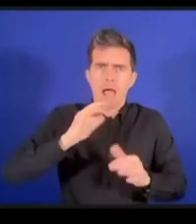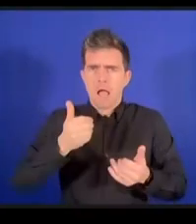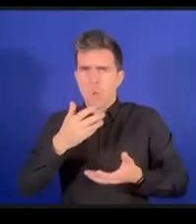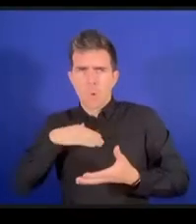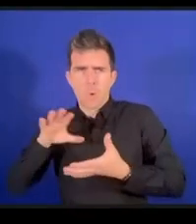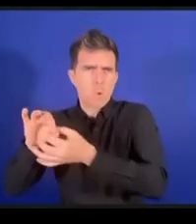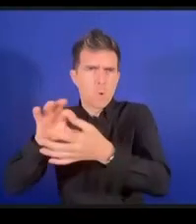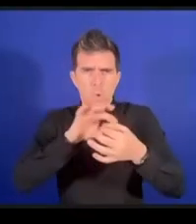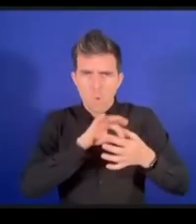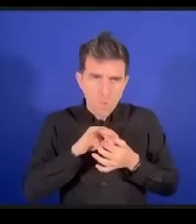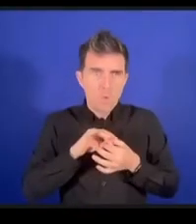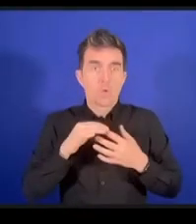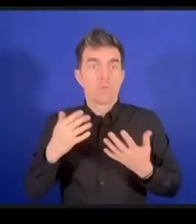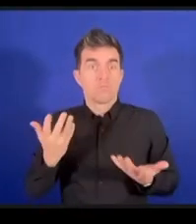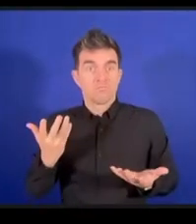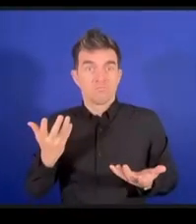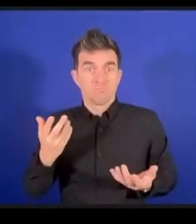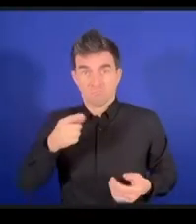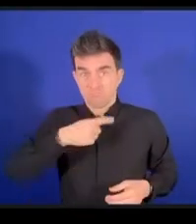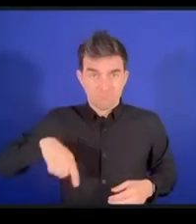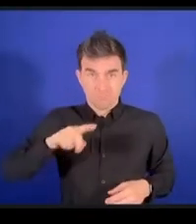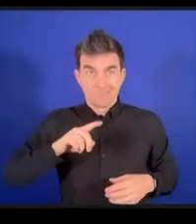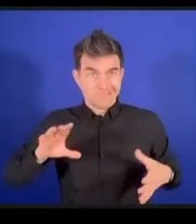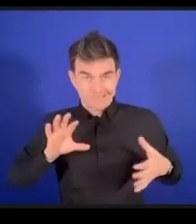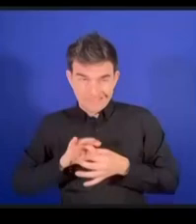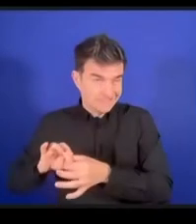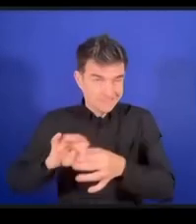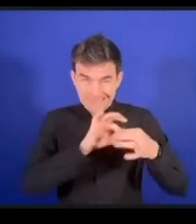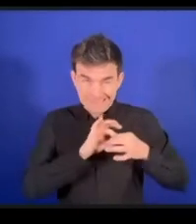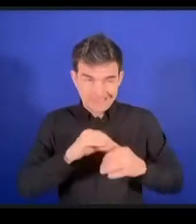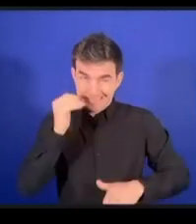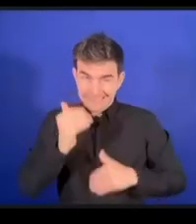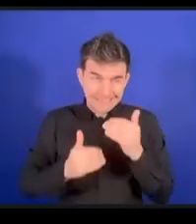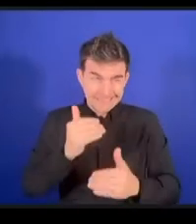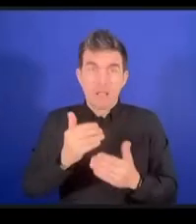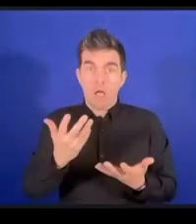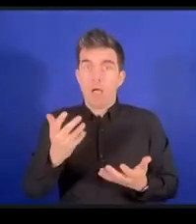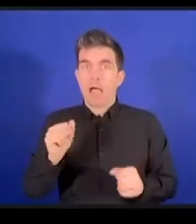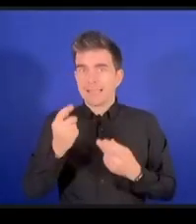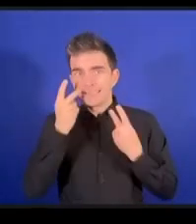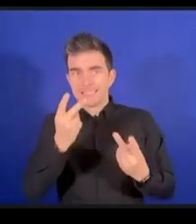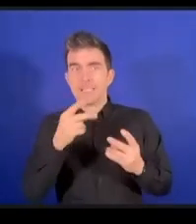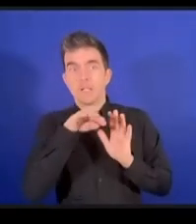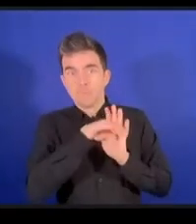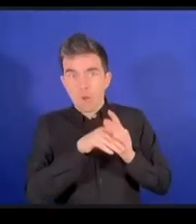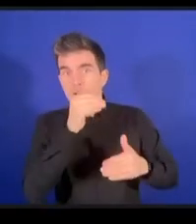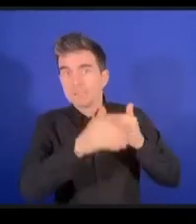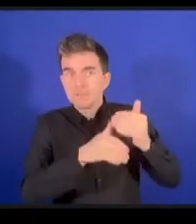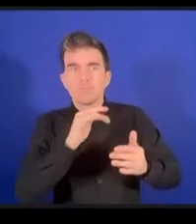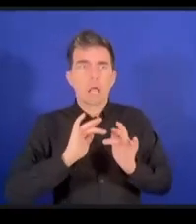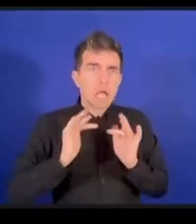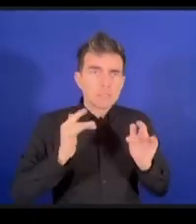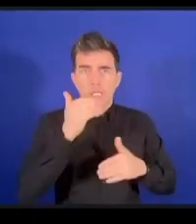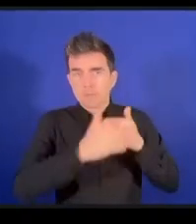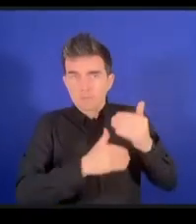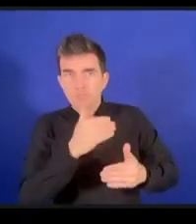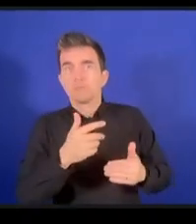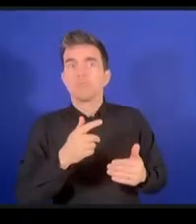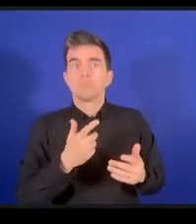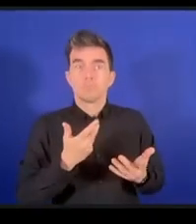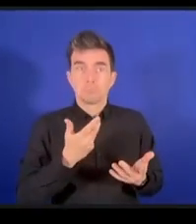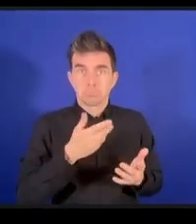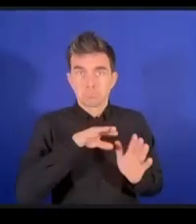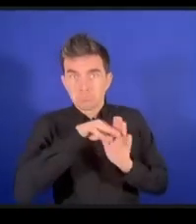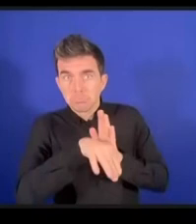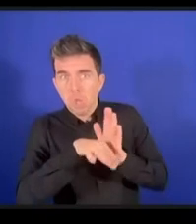たして政府とかあるいは教育園のアクセスのポリシーと成功性があるかどうかを検討